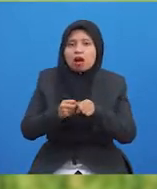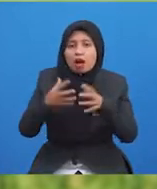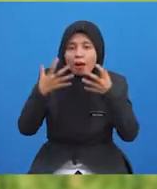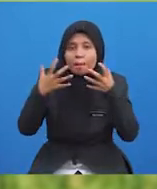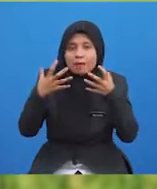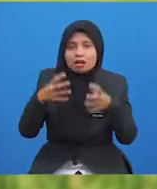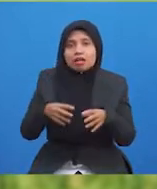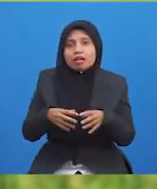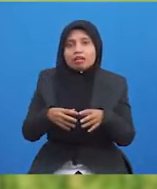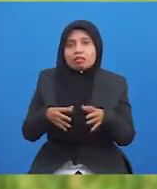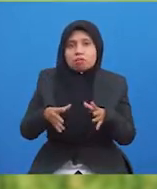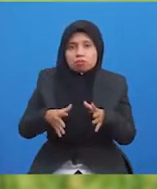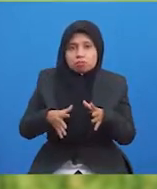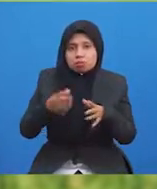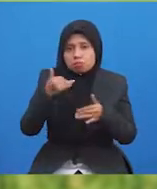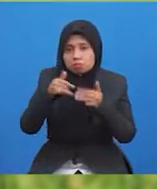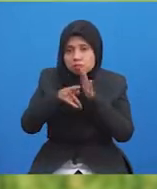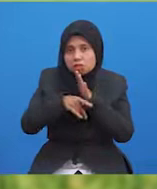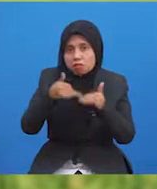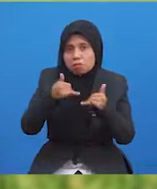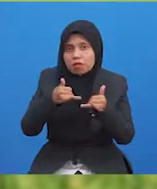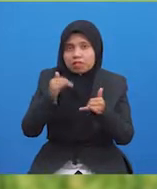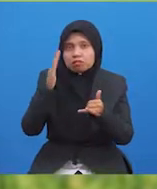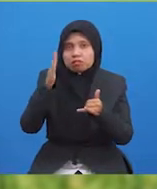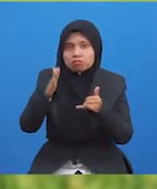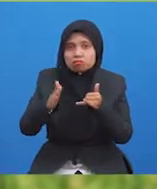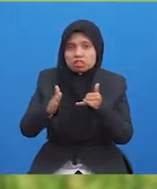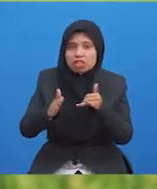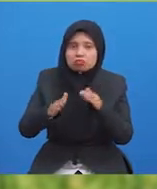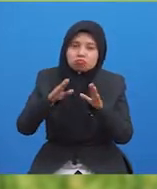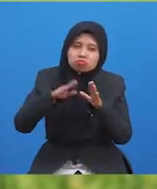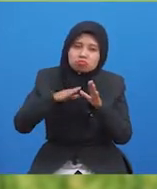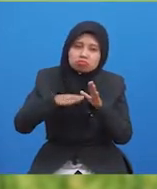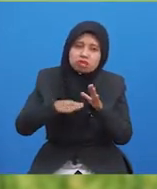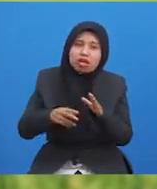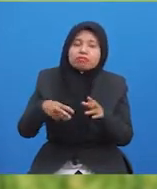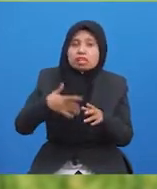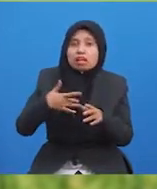pemain sehingga ia boleh menggugat prestasi pemain tersebut.